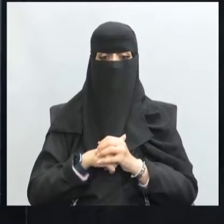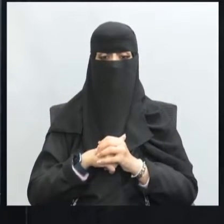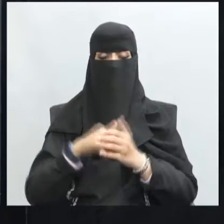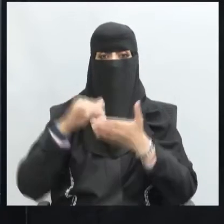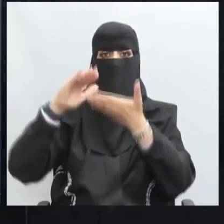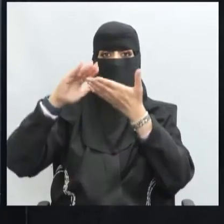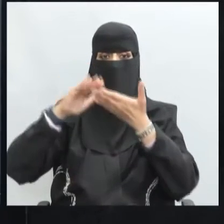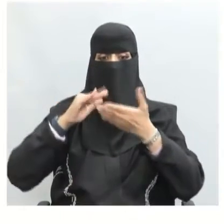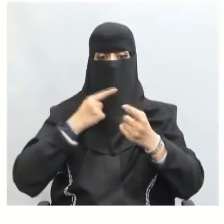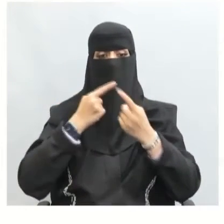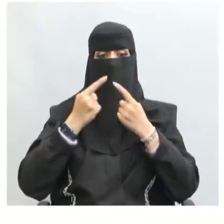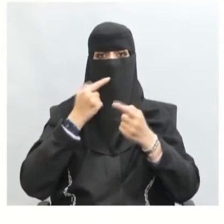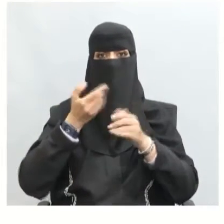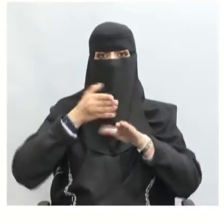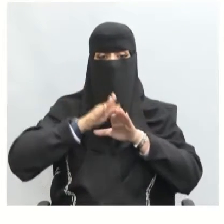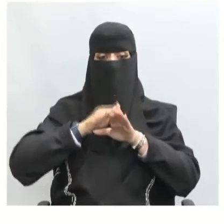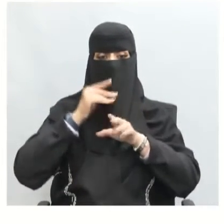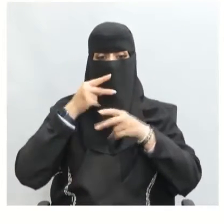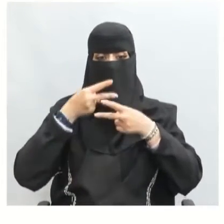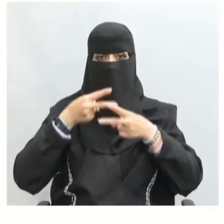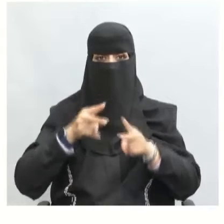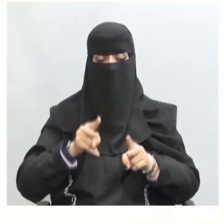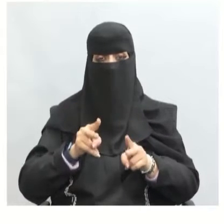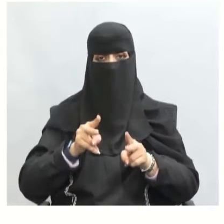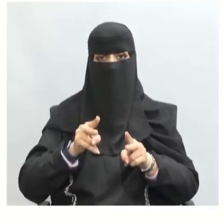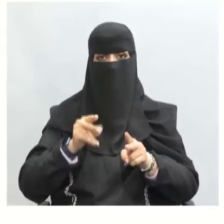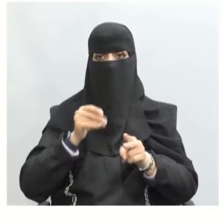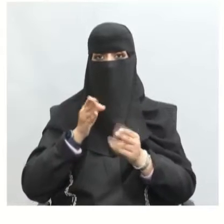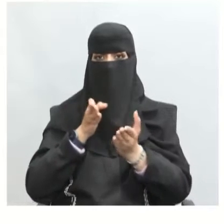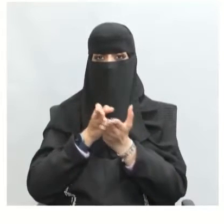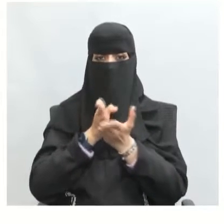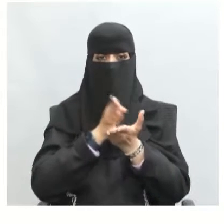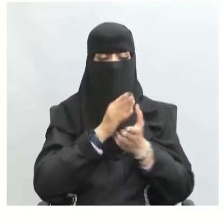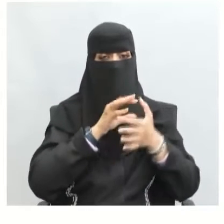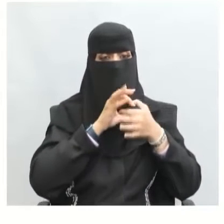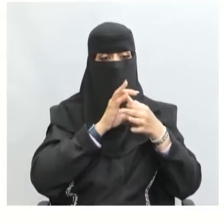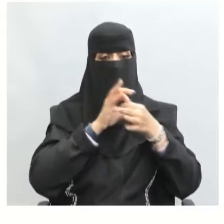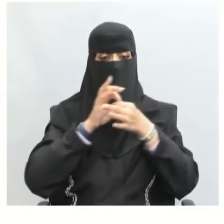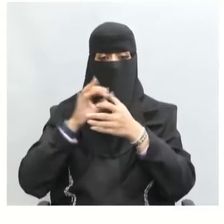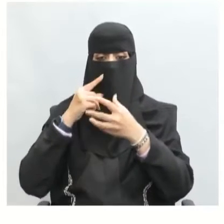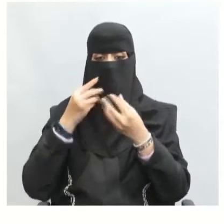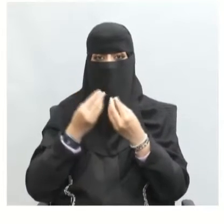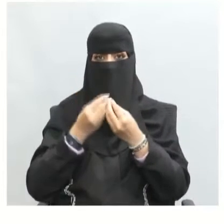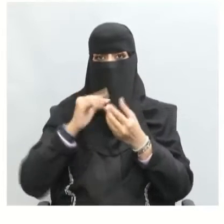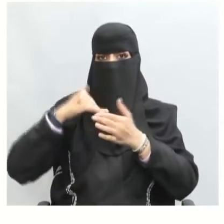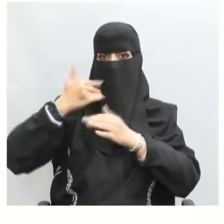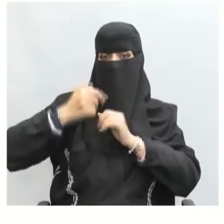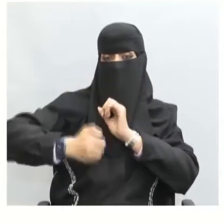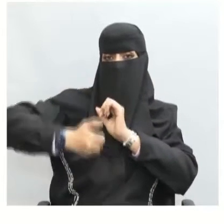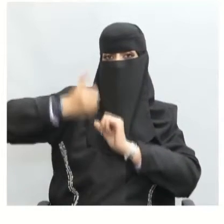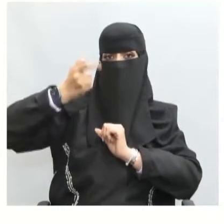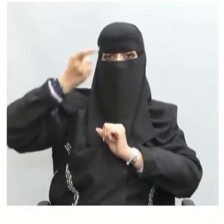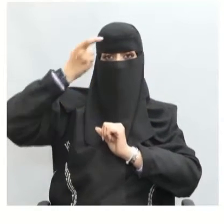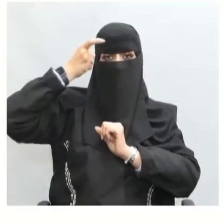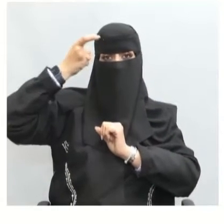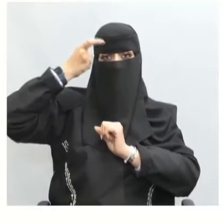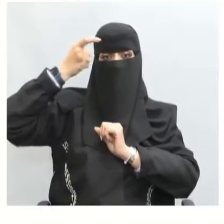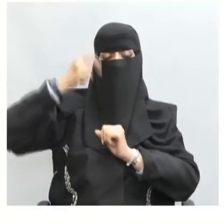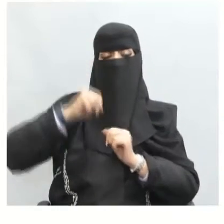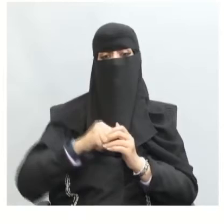أيضا يساعدنا الحوار على ماذا؟ على فتح قنوات للتواصل من أجل ماذا؟